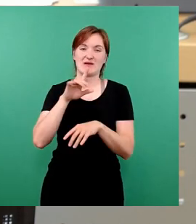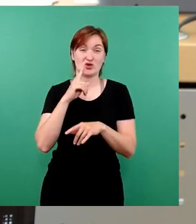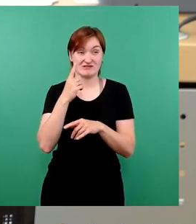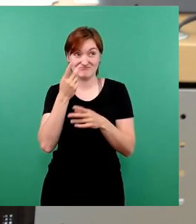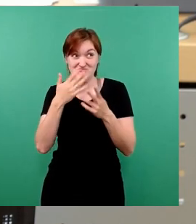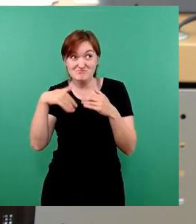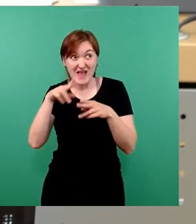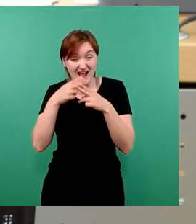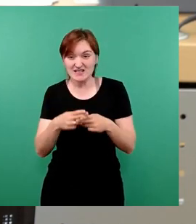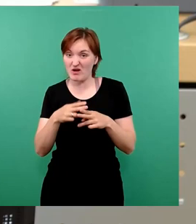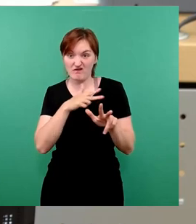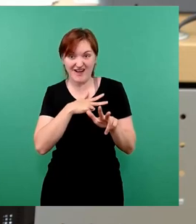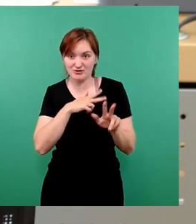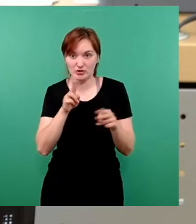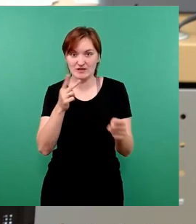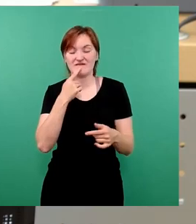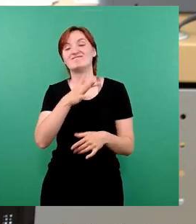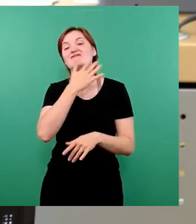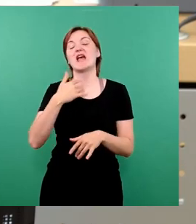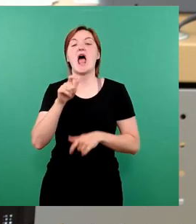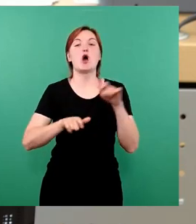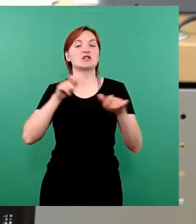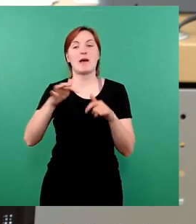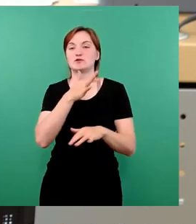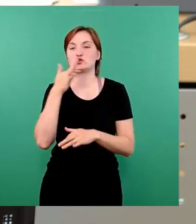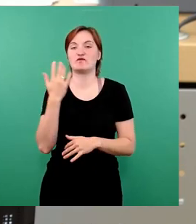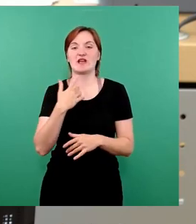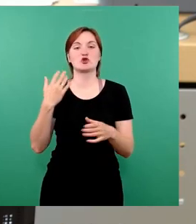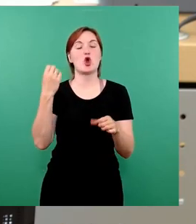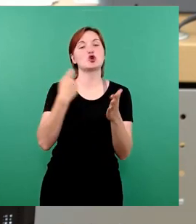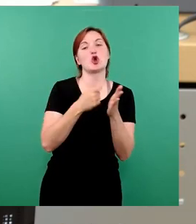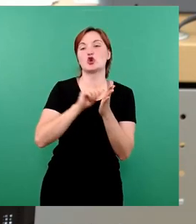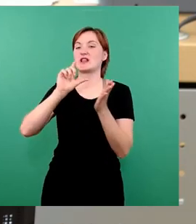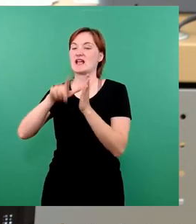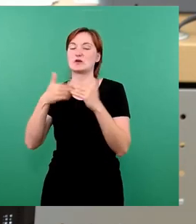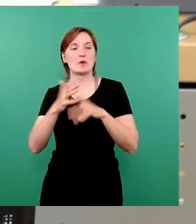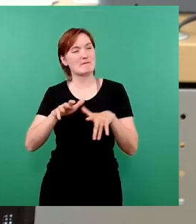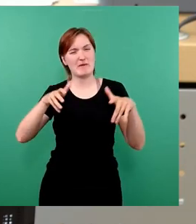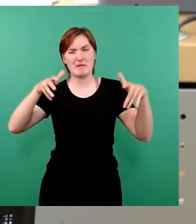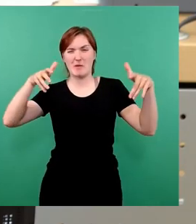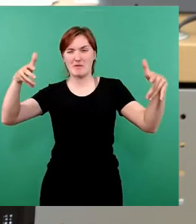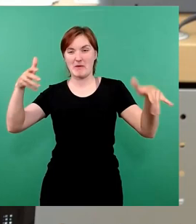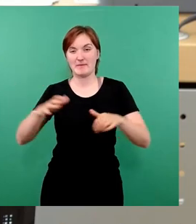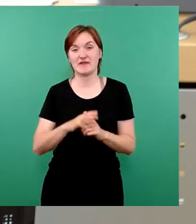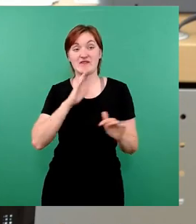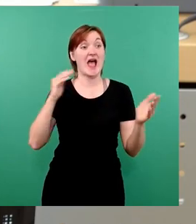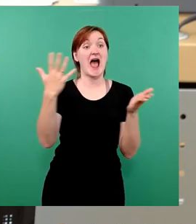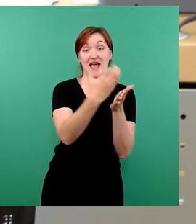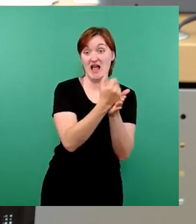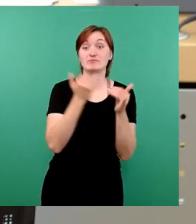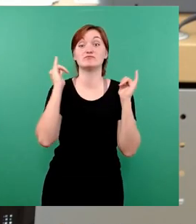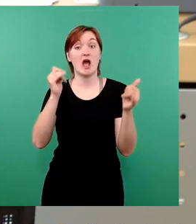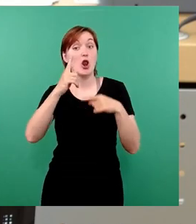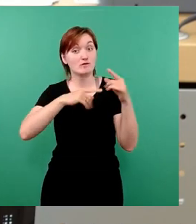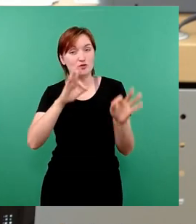Das heißt, wir haben zu viele und zu hohe Ausgaben. Die Kosten und Leistungen der Stadt haben sich massiv gesteigert. Bisher hat es mit den Einnahmen gut geklappt, aber das scheint